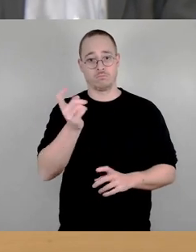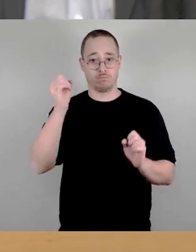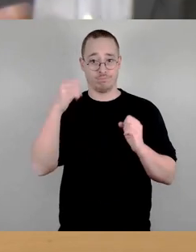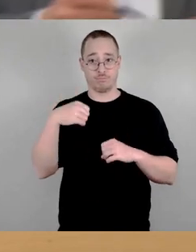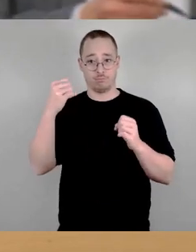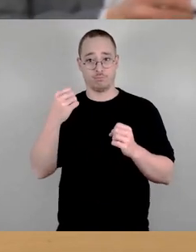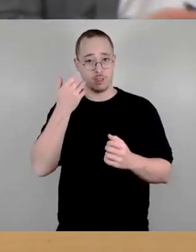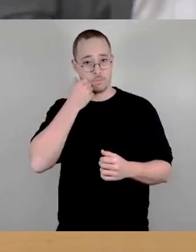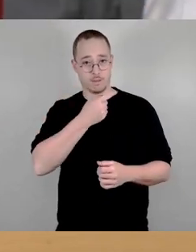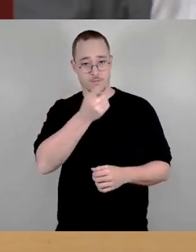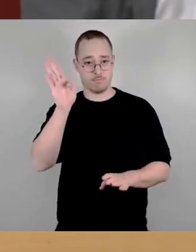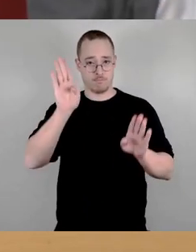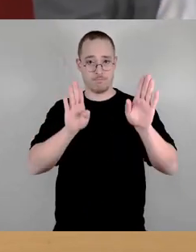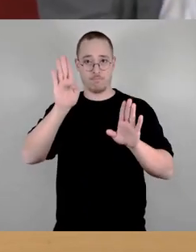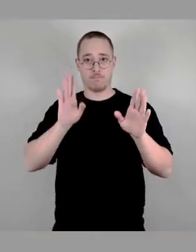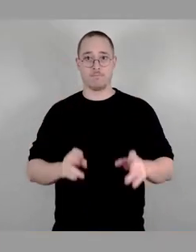bitte ich jetzt um Stimmzeichen.